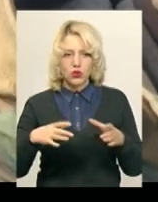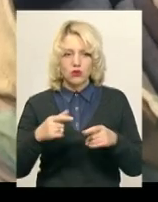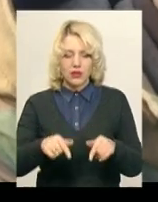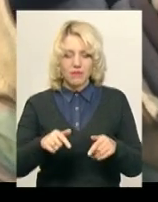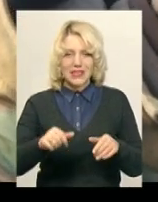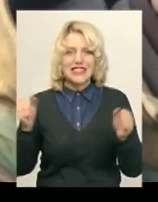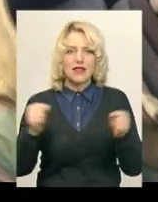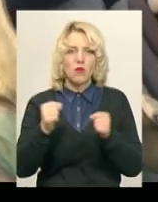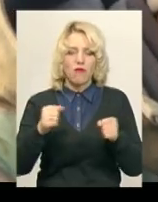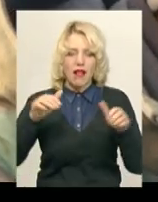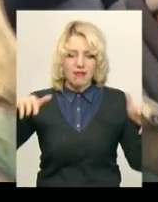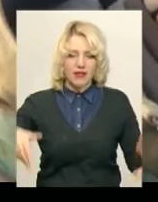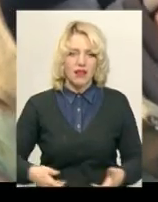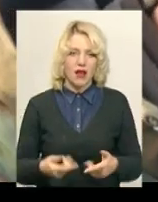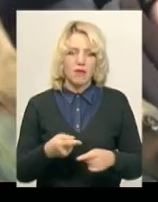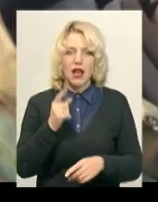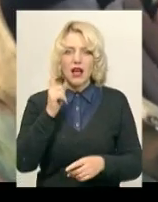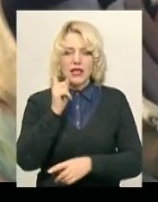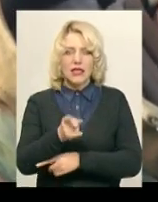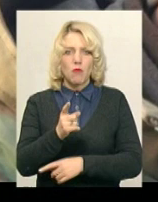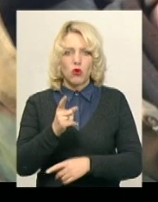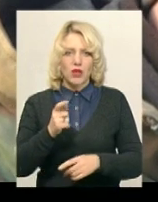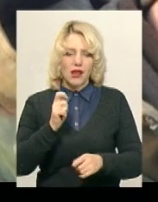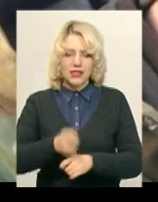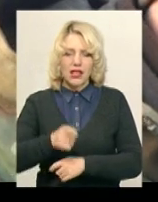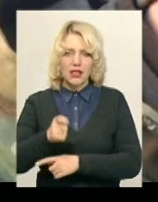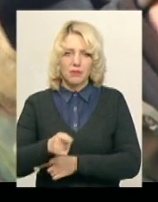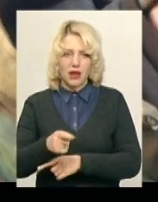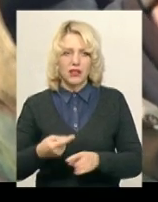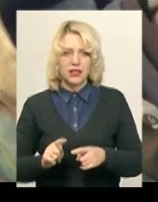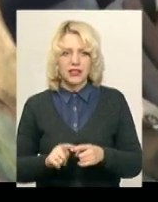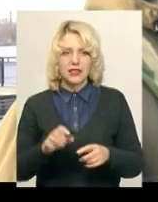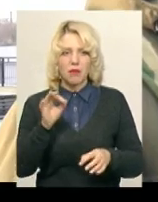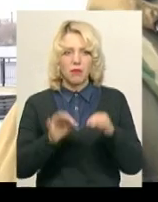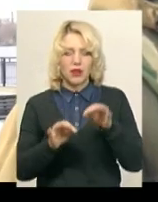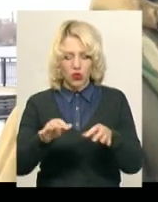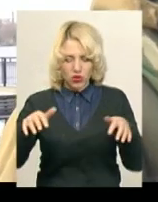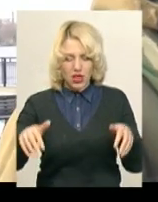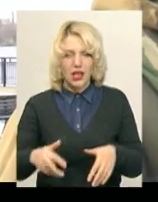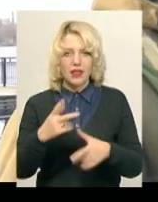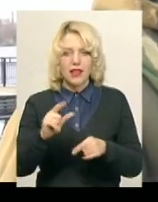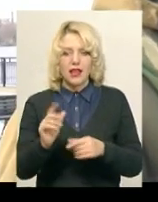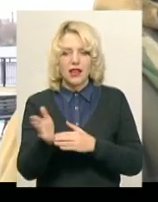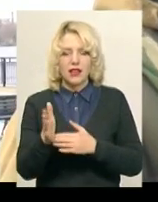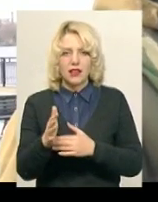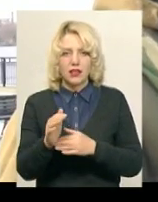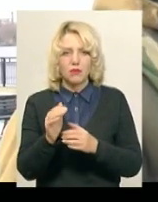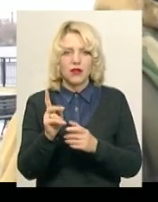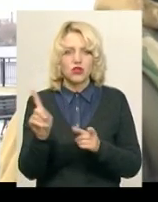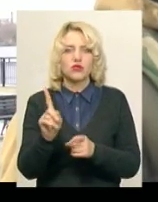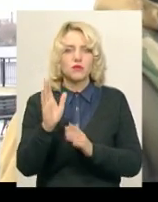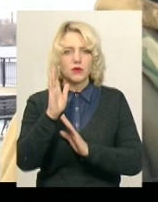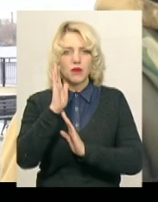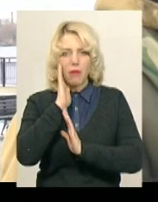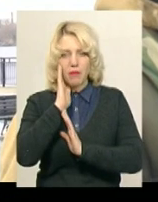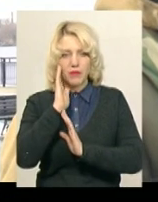Забороняється будь-яка риболовля на зимувальних ямах. Зимувальна яма – це природні поглиблення дна, де риба скупчується, щоб перезимувати. Якщо